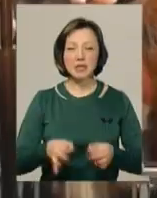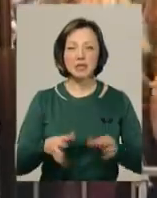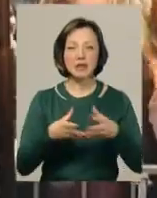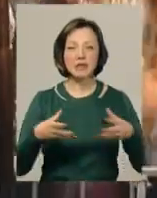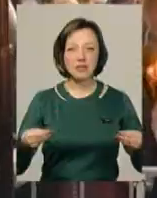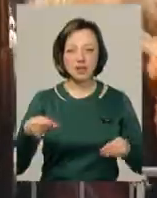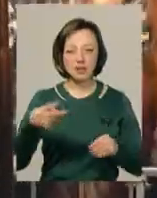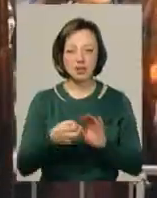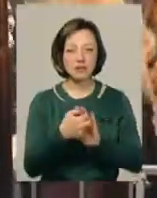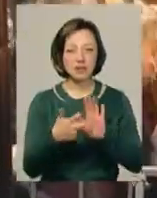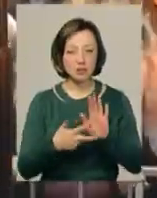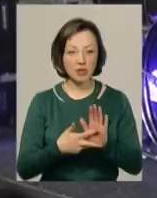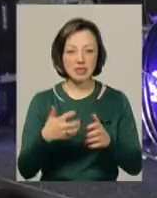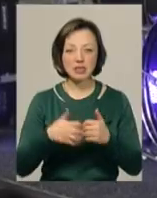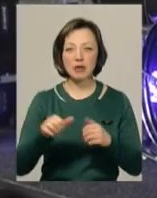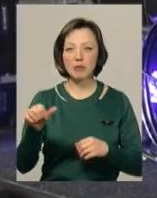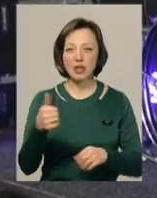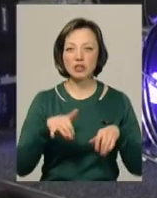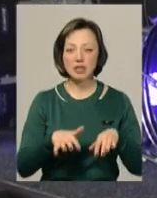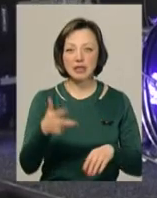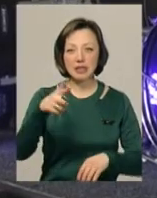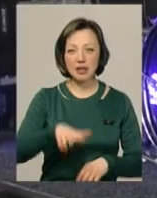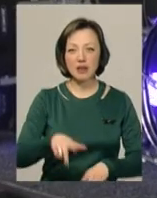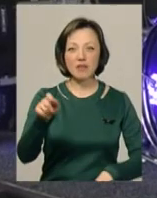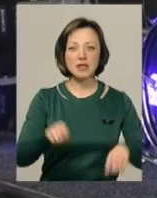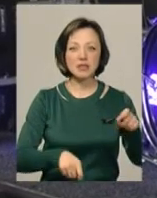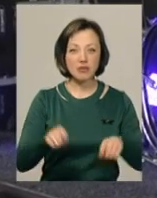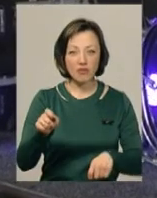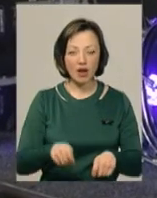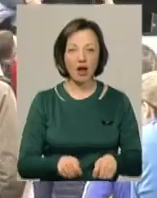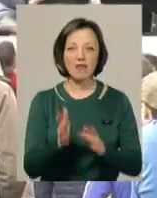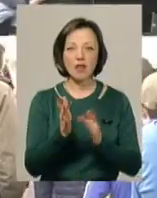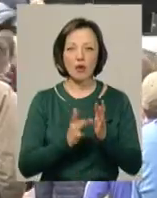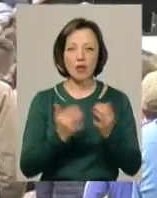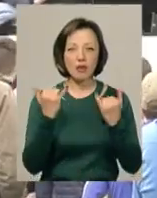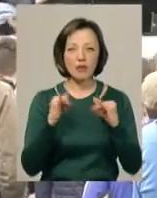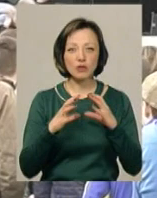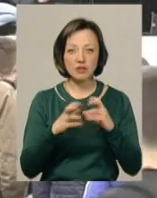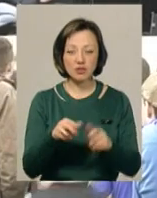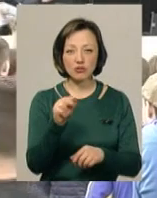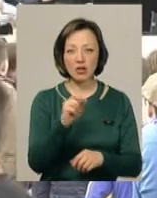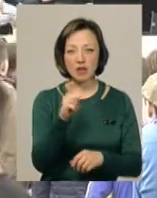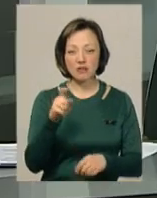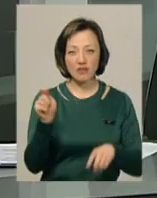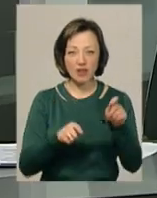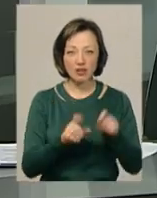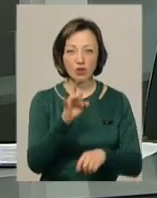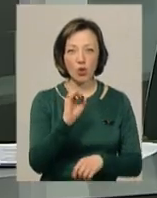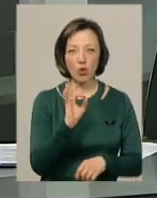-2018». Серед перших заходів три фестивалі – «Великодний дивосвіт», «Джаз-фест Поділля» і «Рокенбух